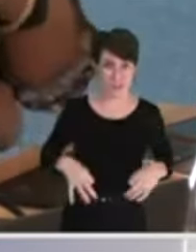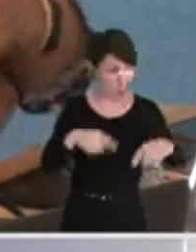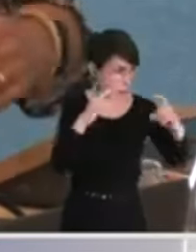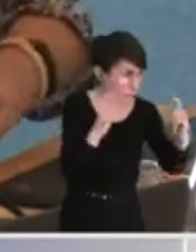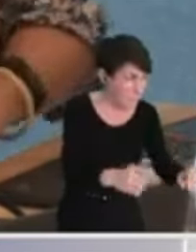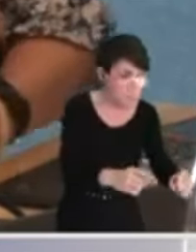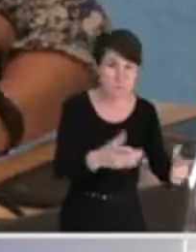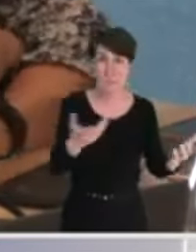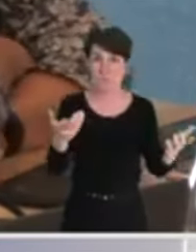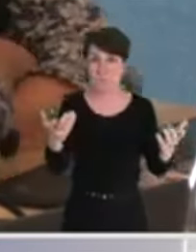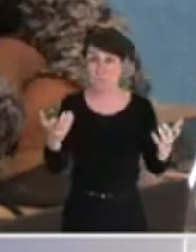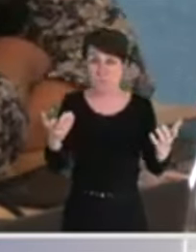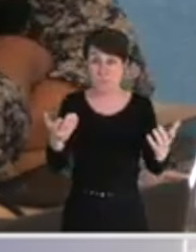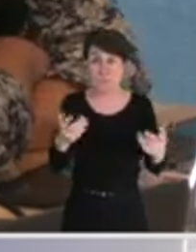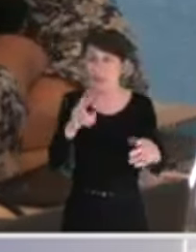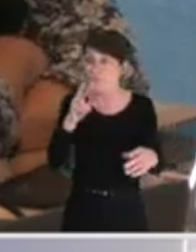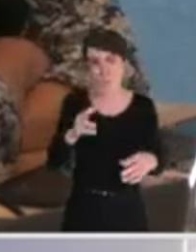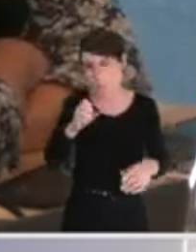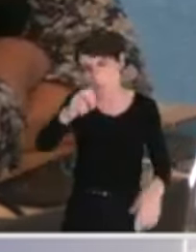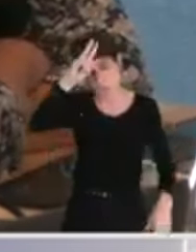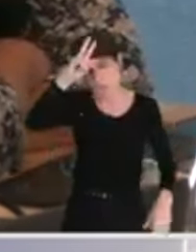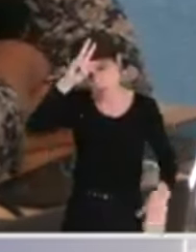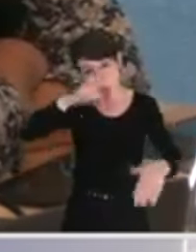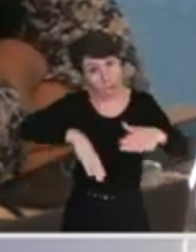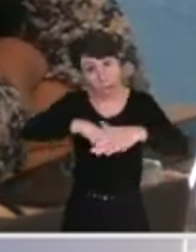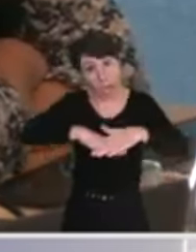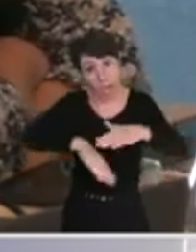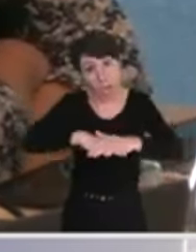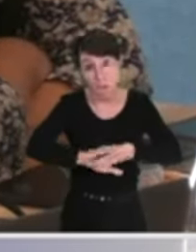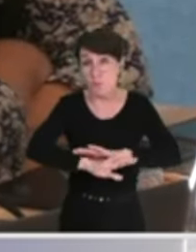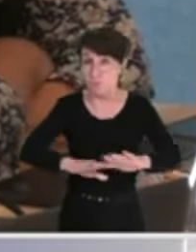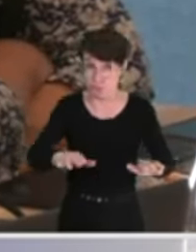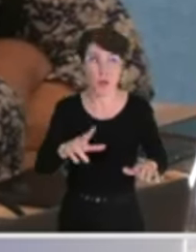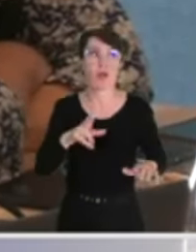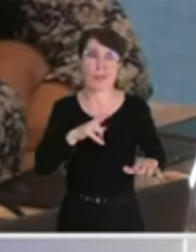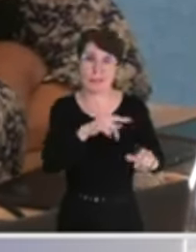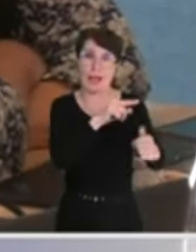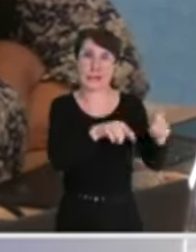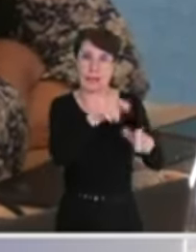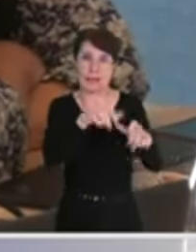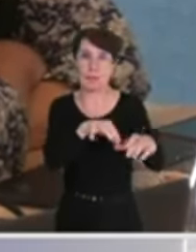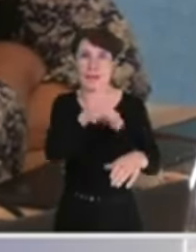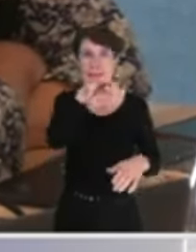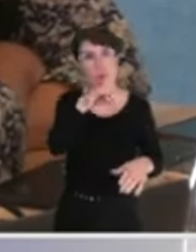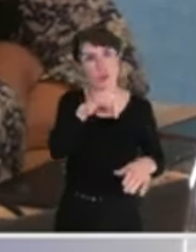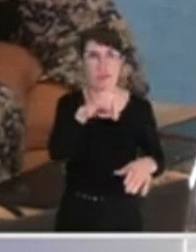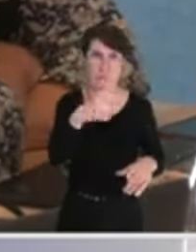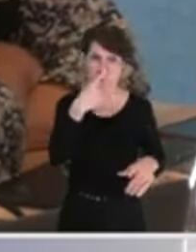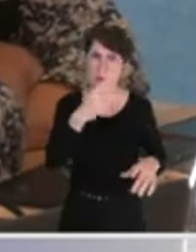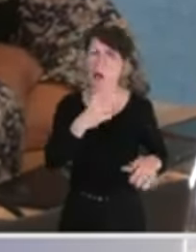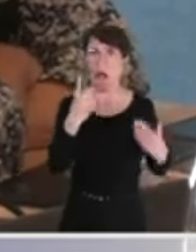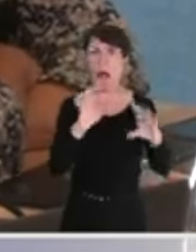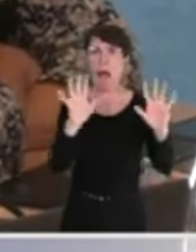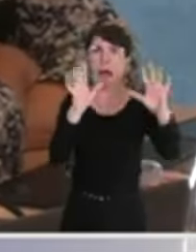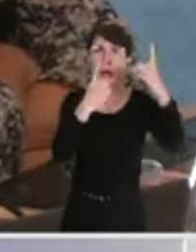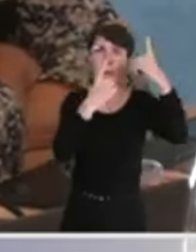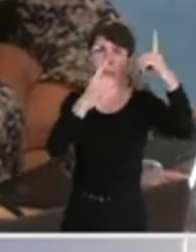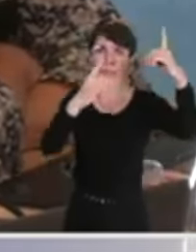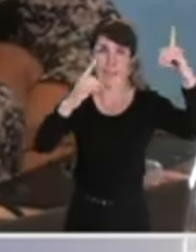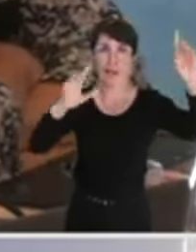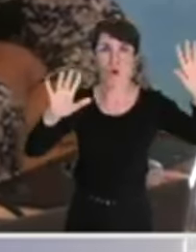vraiment, le plus bêtement comptable qu'on puisse trouver, d'ailleurs, quelques élus s'en sont émus, mais un peu tard, il n'y pas